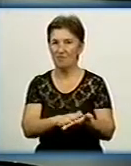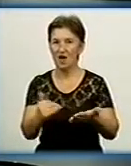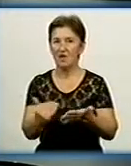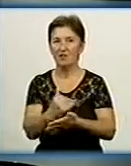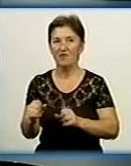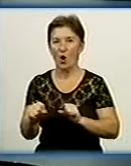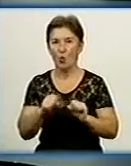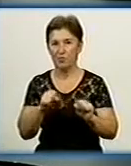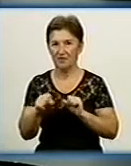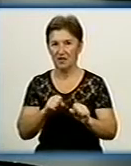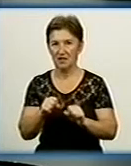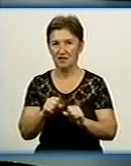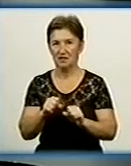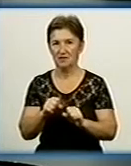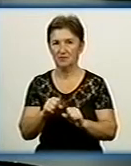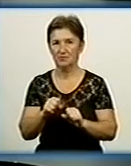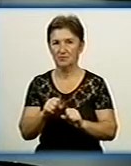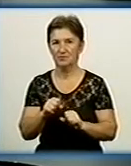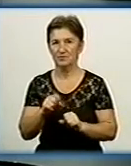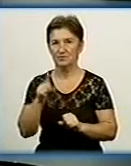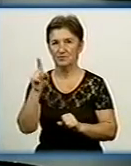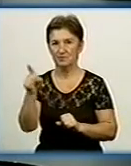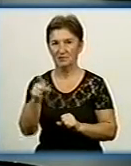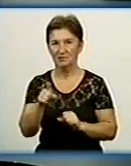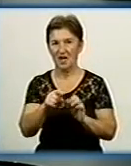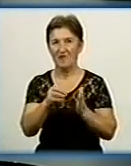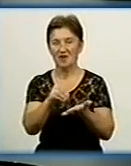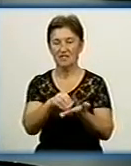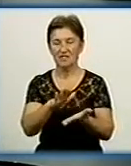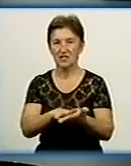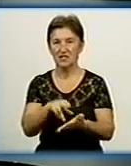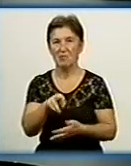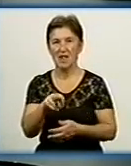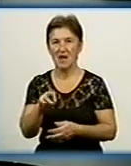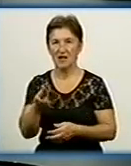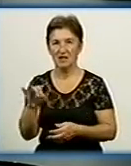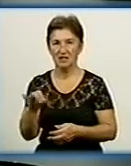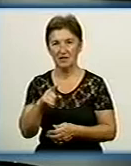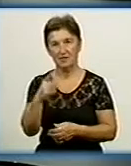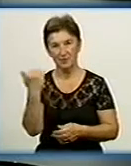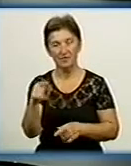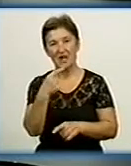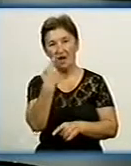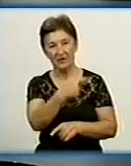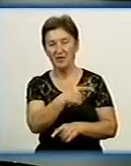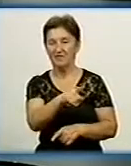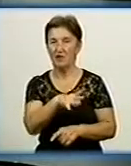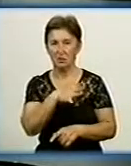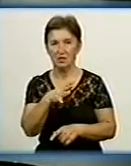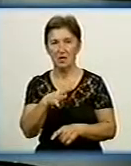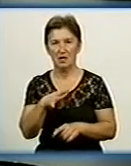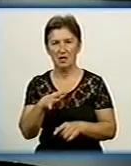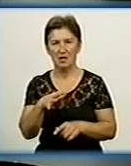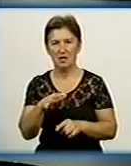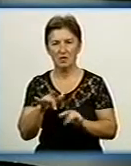управління в ресесійній палаті, в ресесійній службі. Зрозуміло вас. Ви сказали, що була все-таки нагода попрацювати